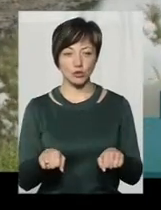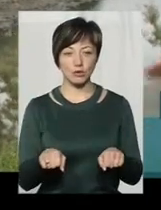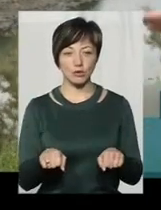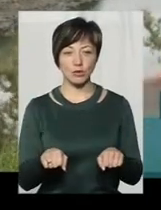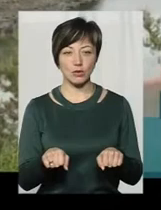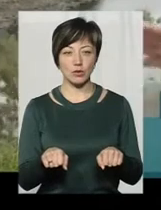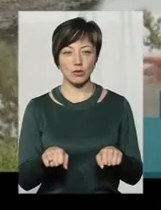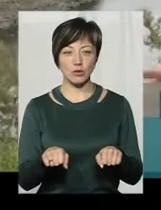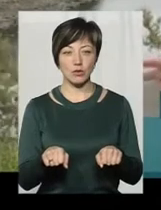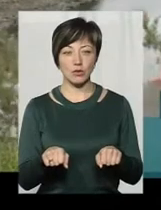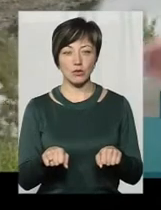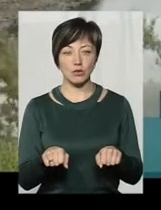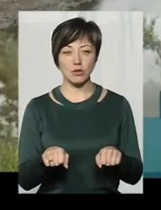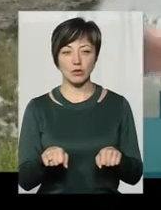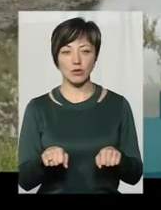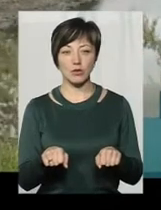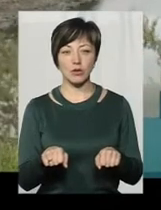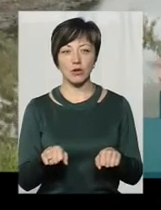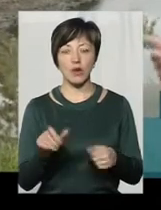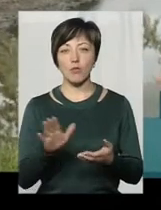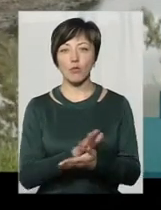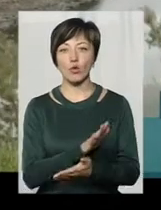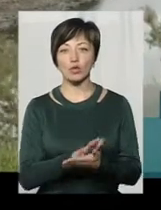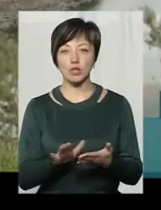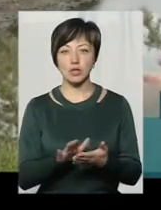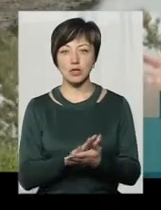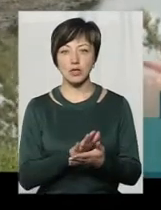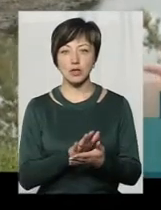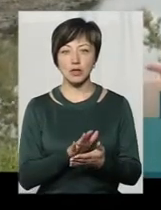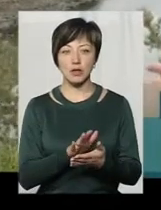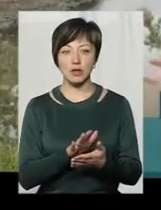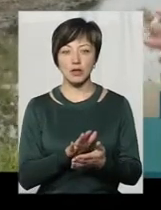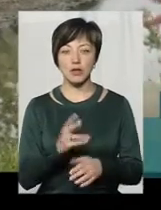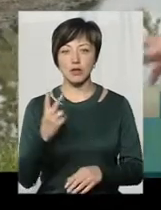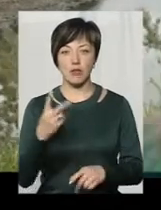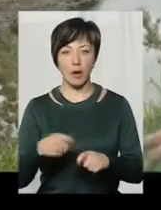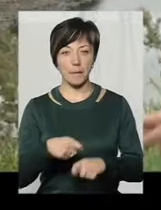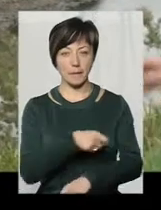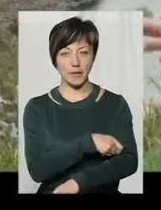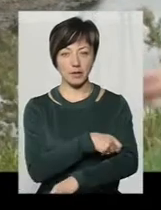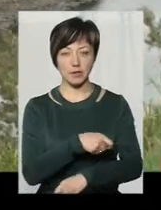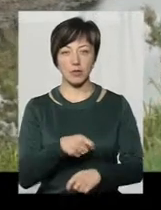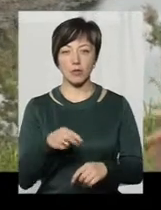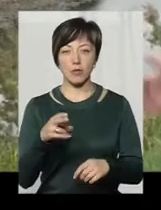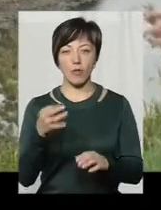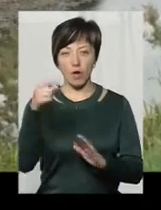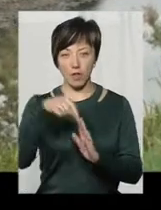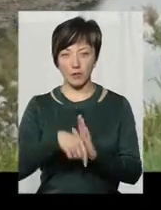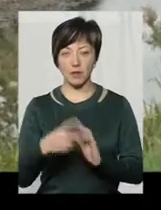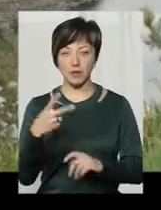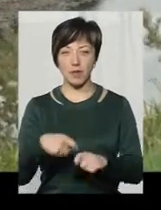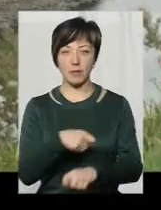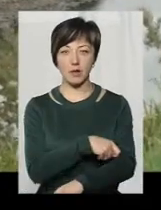щоб цю суму попасти, прочистити до проєктної відмітки, це 2 метри. Поглибити на 2 метри,